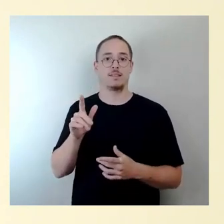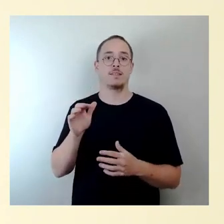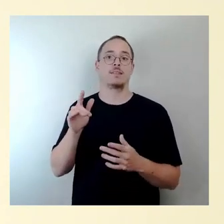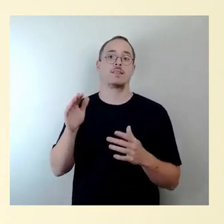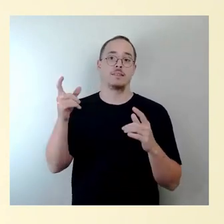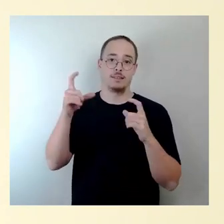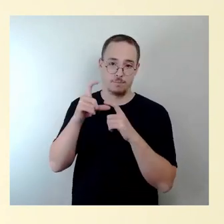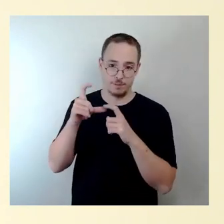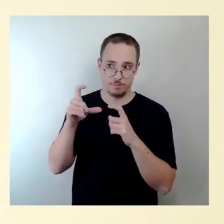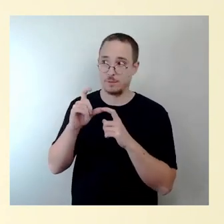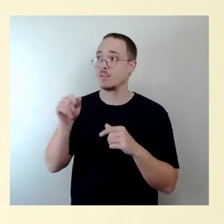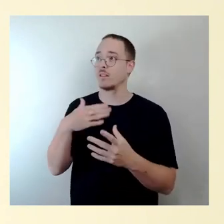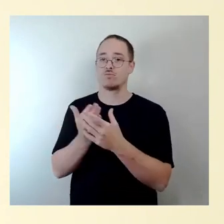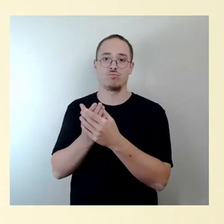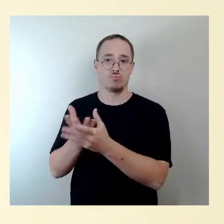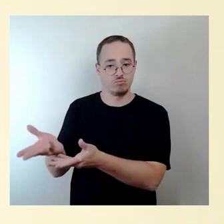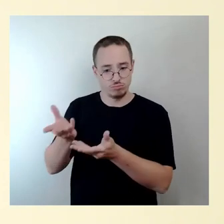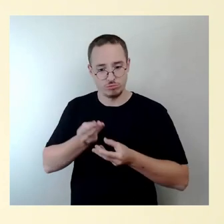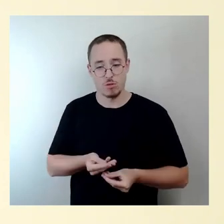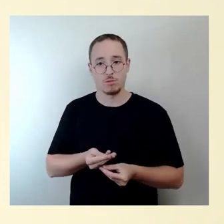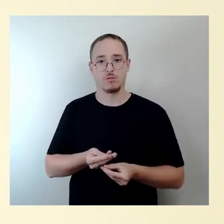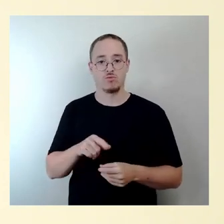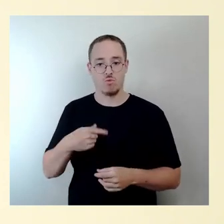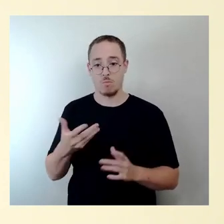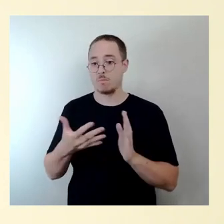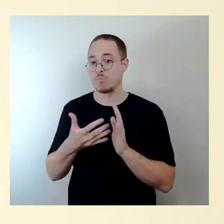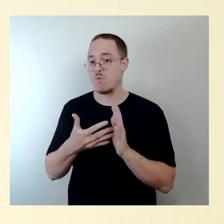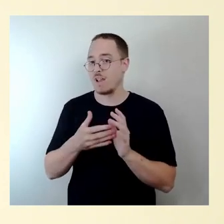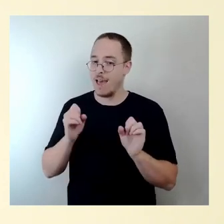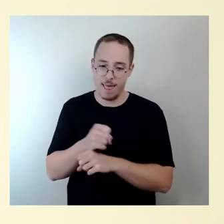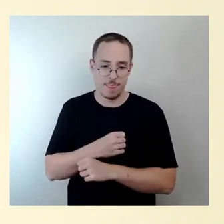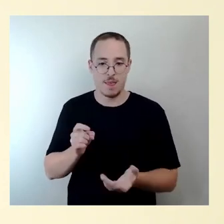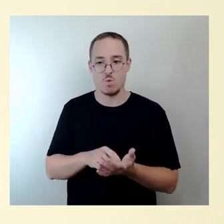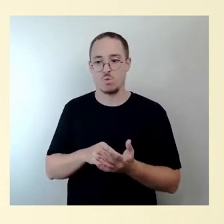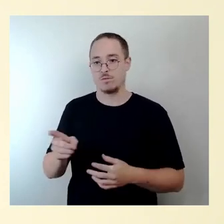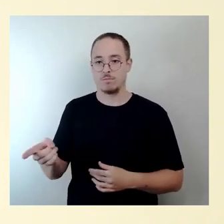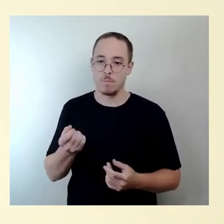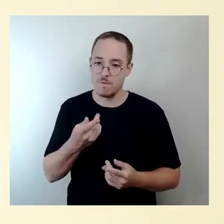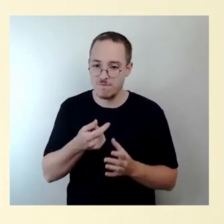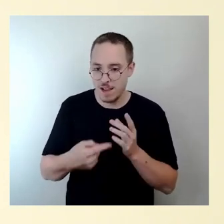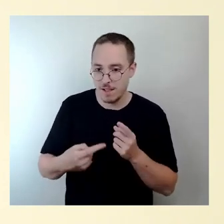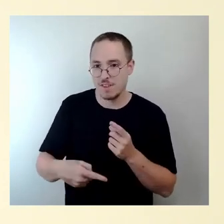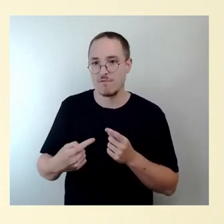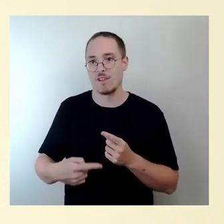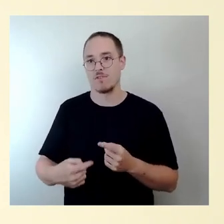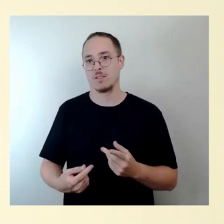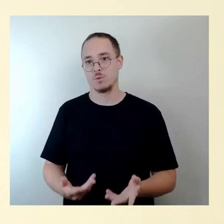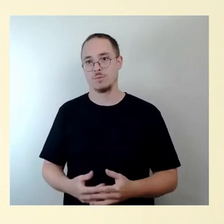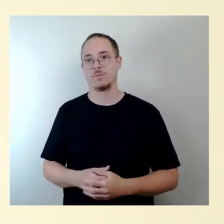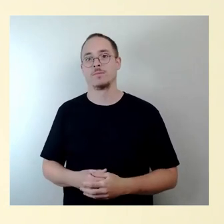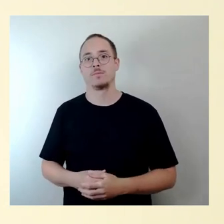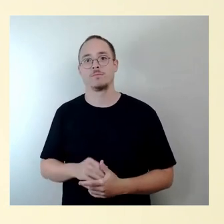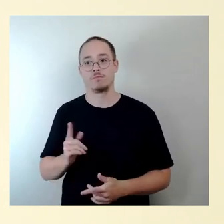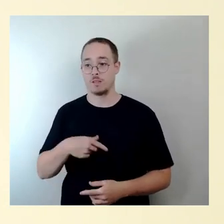waren aber nicht prüffähig ausgearbeitet. Es gab dann im Oktober eine Genehmigungskonferenz, haben wir ihm mitgeteilt. Er hat dann entsprechend auch seinen